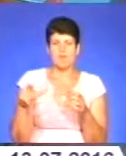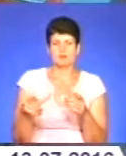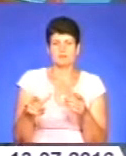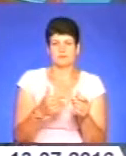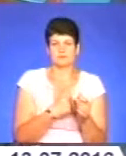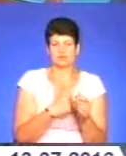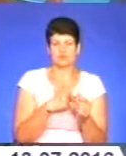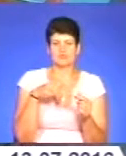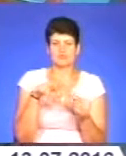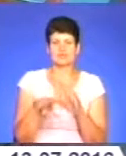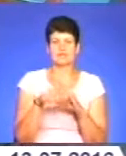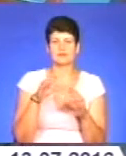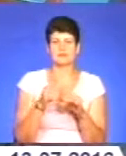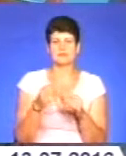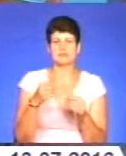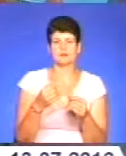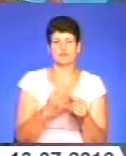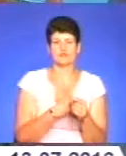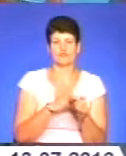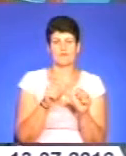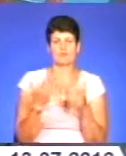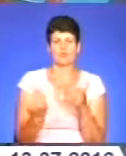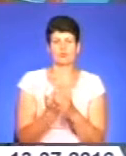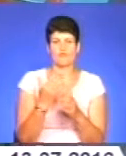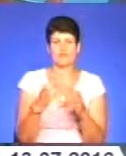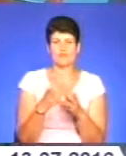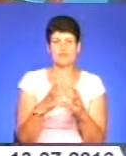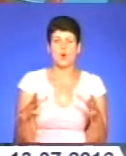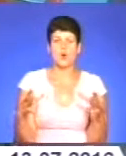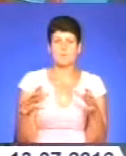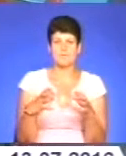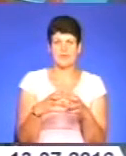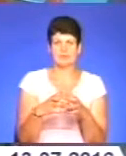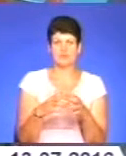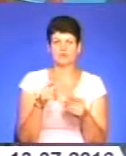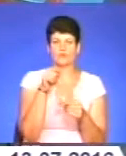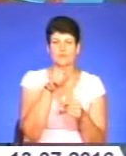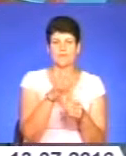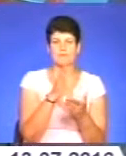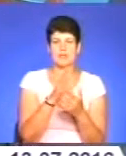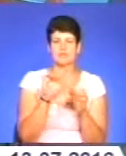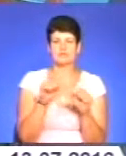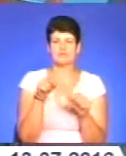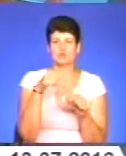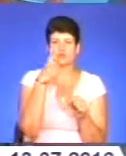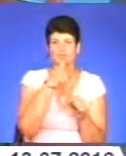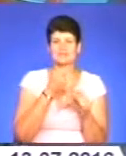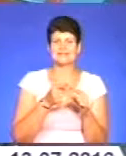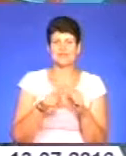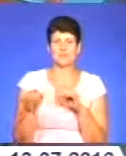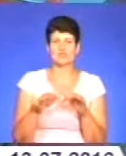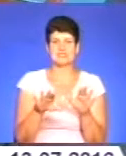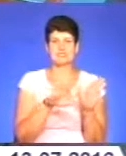збираються формувати нові громади, тобто об'єднання, щоб вони мали можливість цього року цей процес пройти